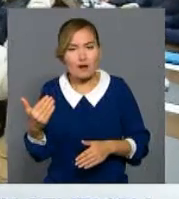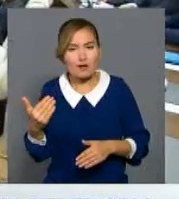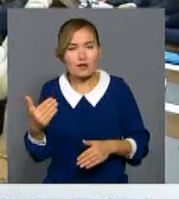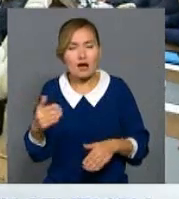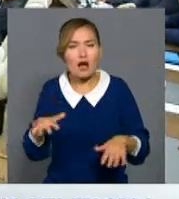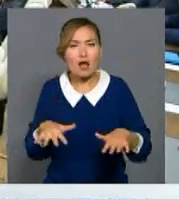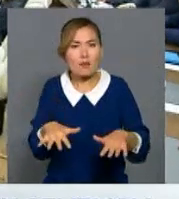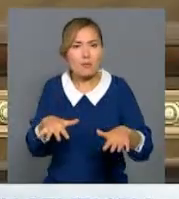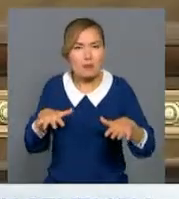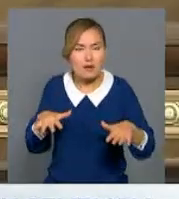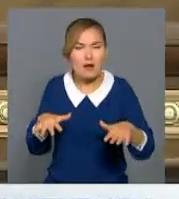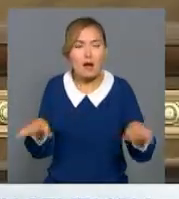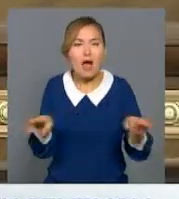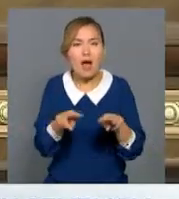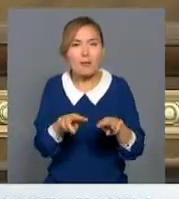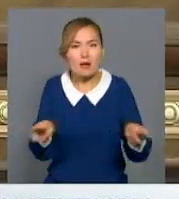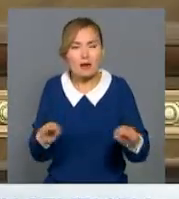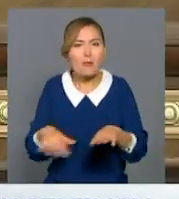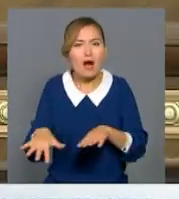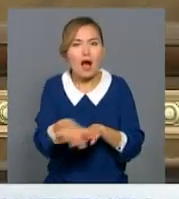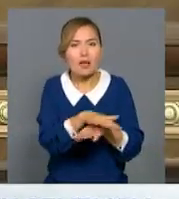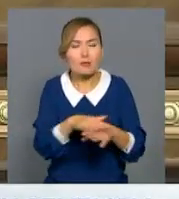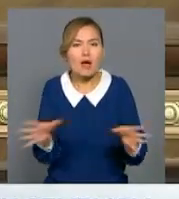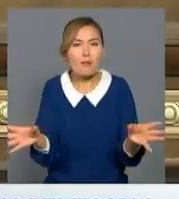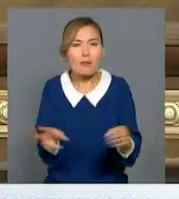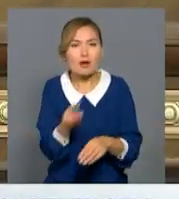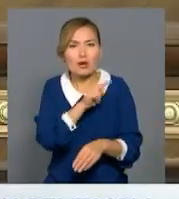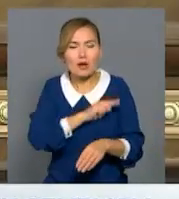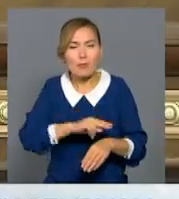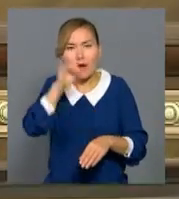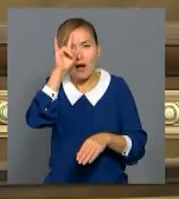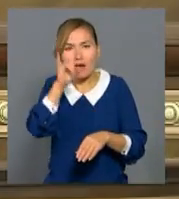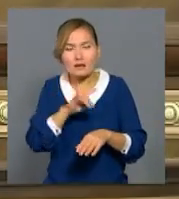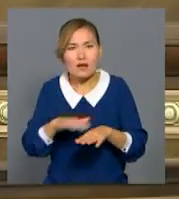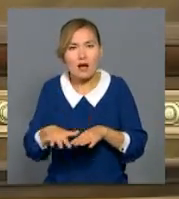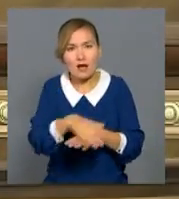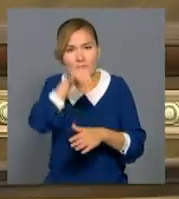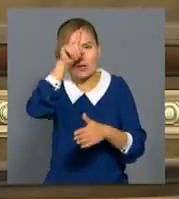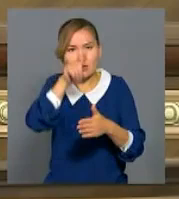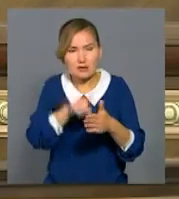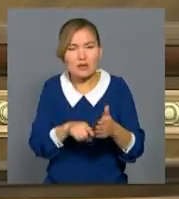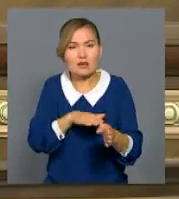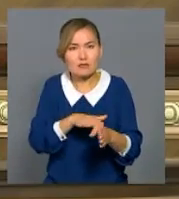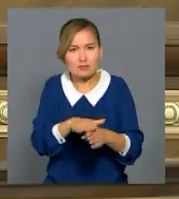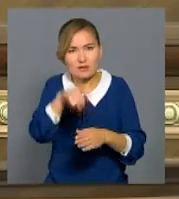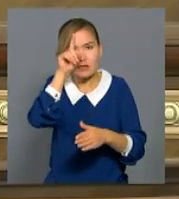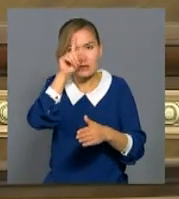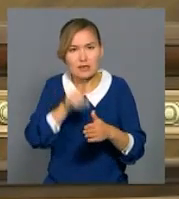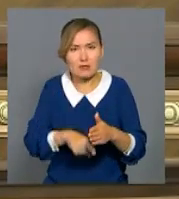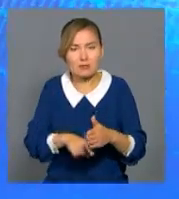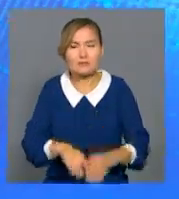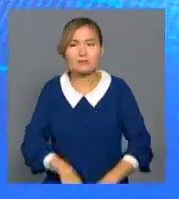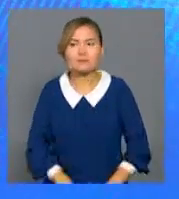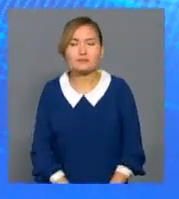тармақтары менен және қалықпен тұғыз жұмыстып, ел сенімін ақтайтына қамын сенемін.